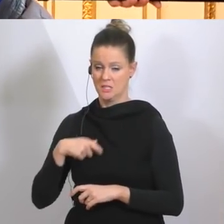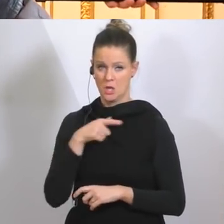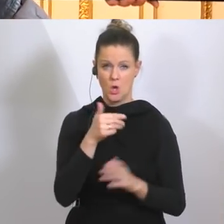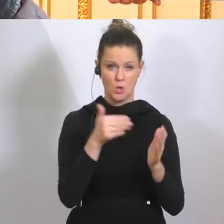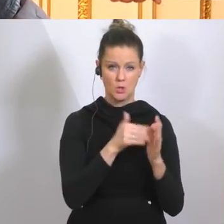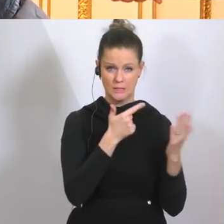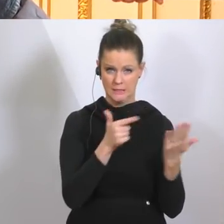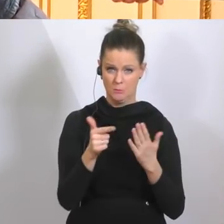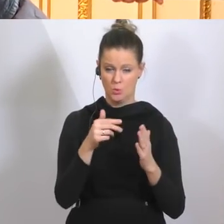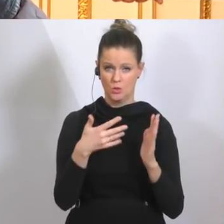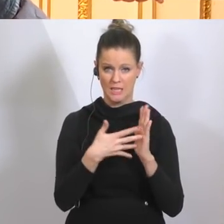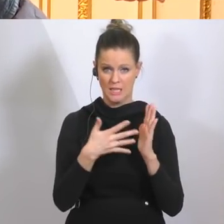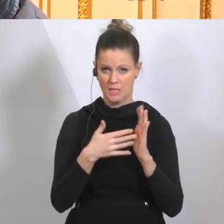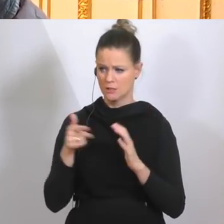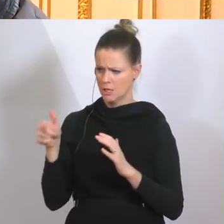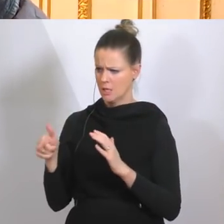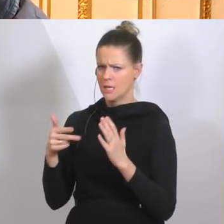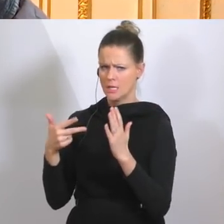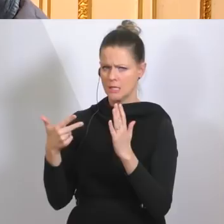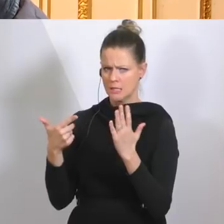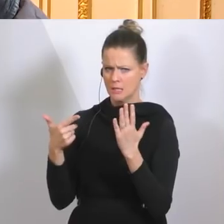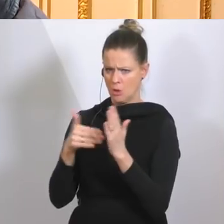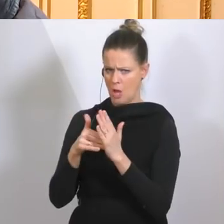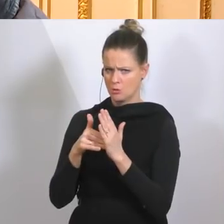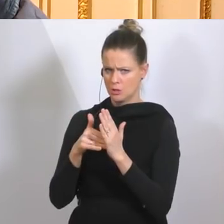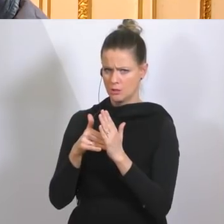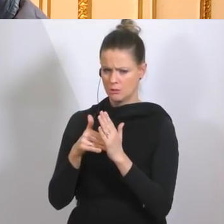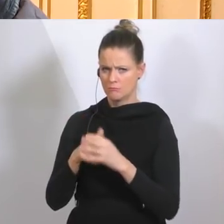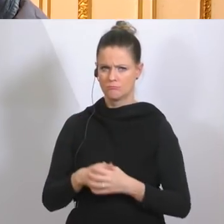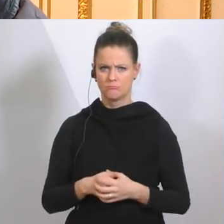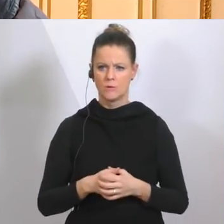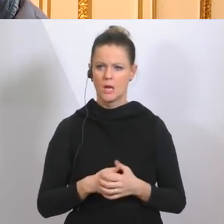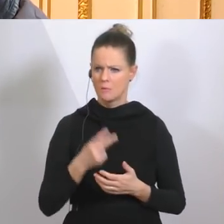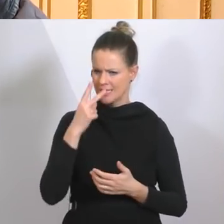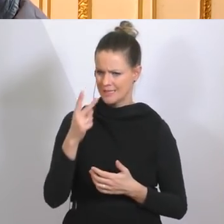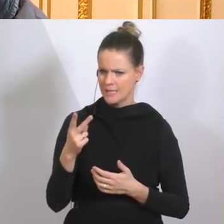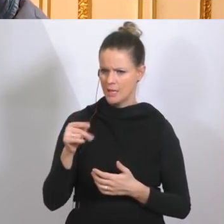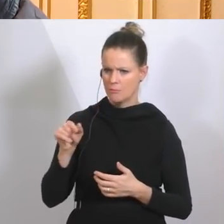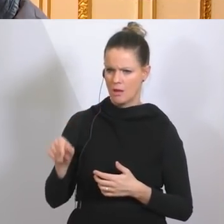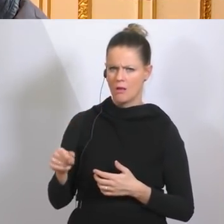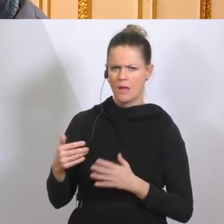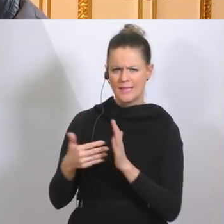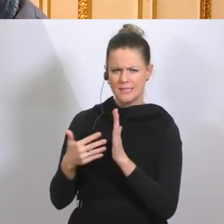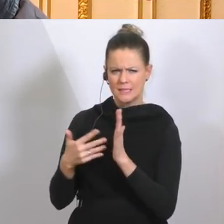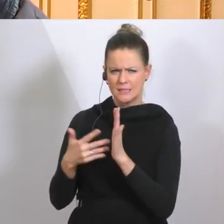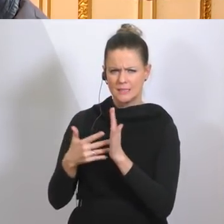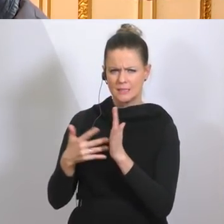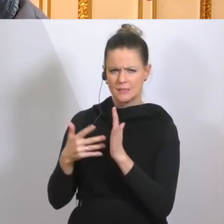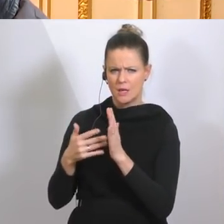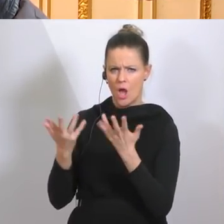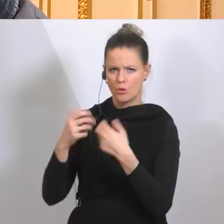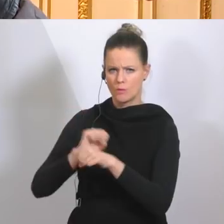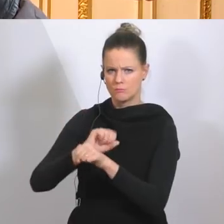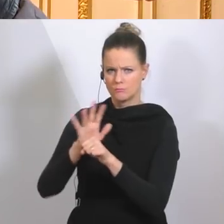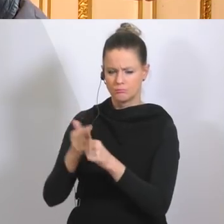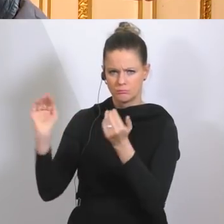1.700, ungefähr in der Schweiz bei 7.000. Es zeigt sich aber überall, wo viel getestet wird, geht Corona zurück. Wo liegt denn